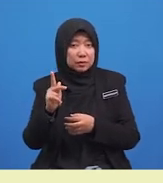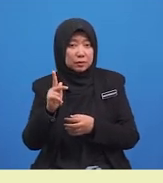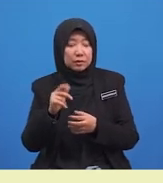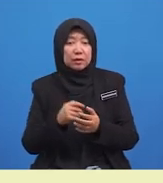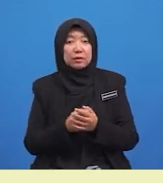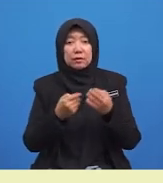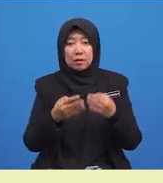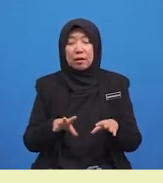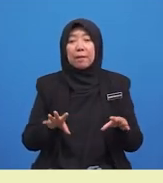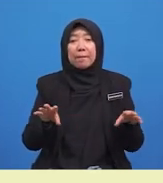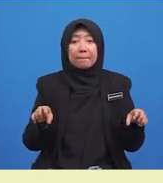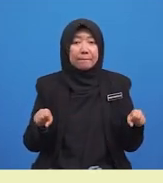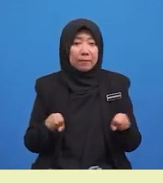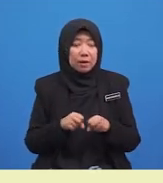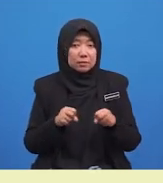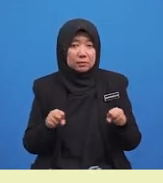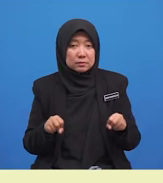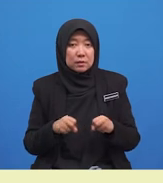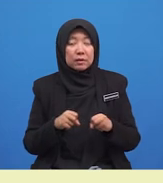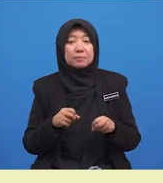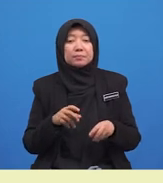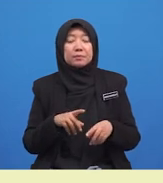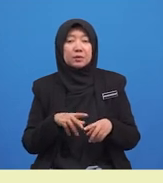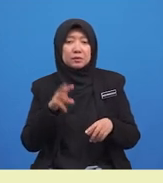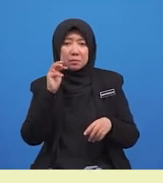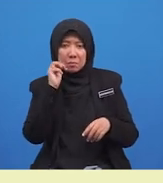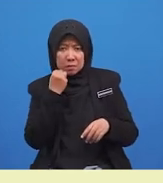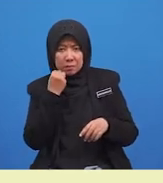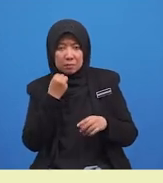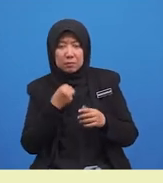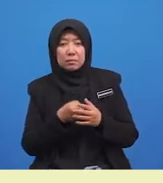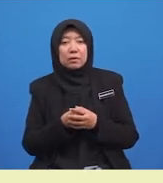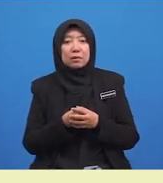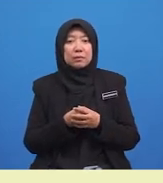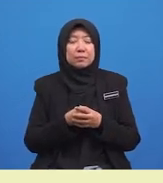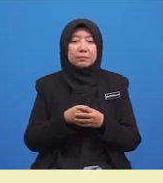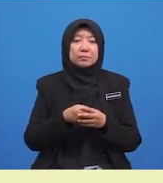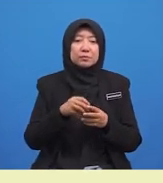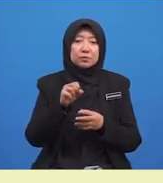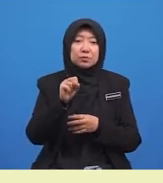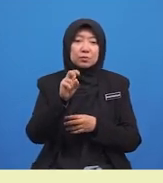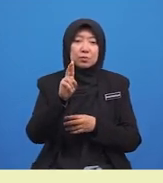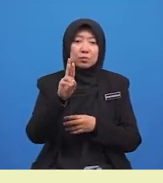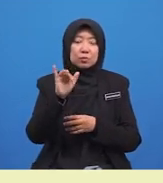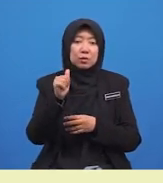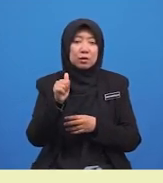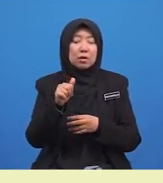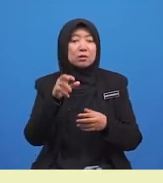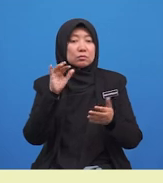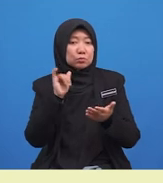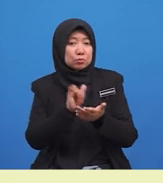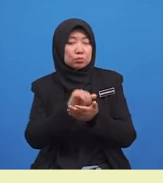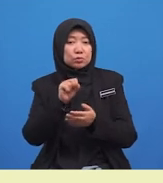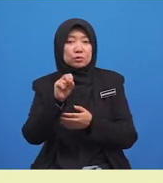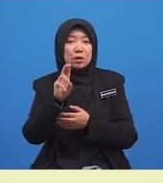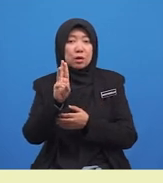predikat. Ayat keempat, suraya ialah subjek. Seorang pelukis dan pemain